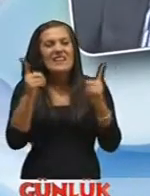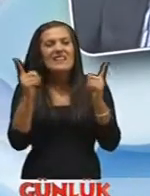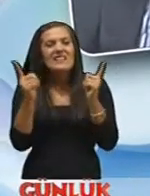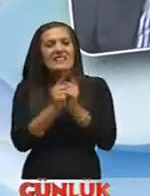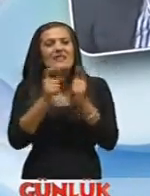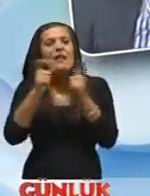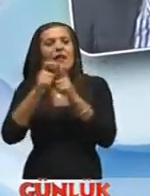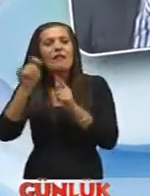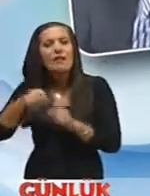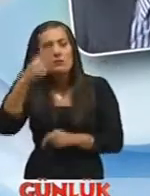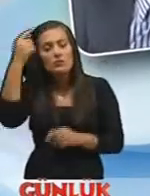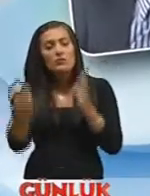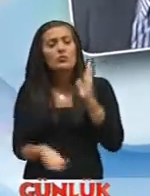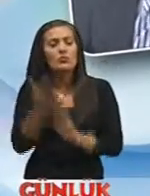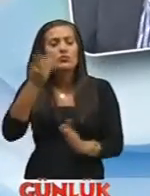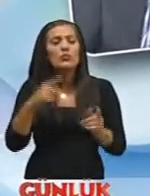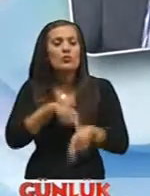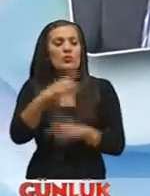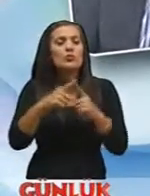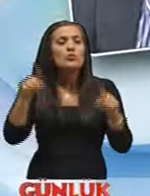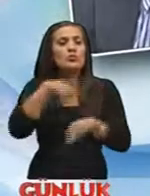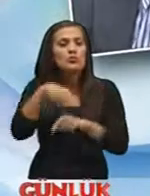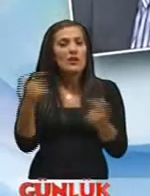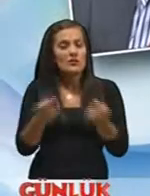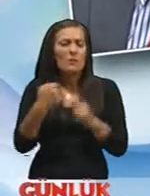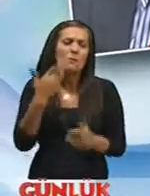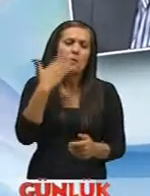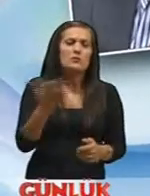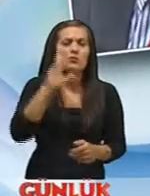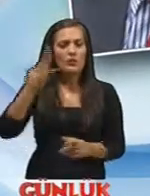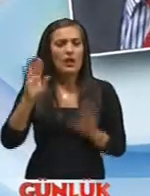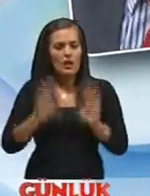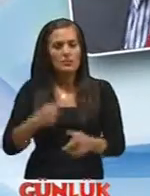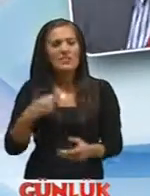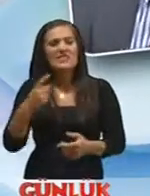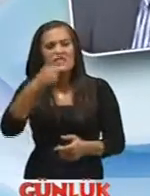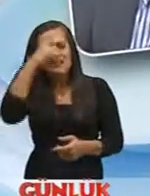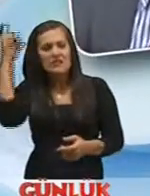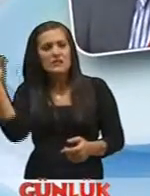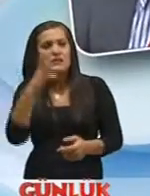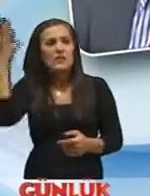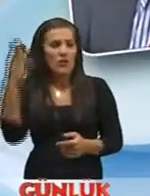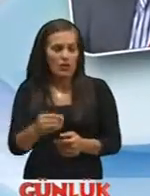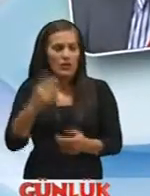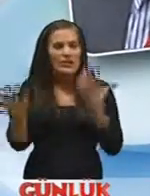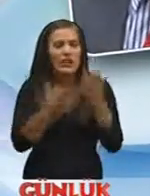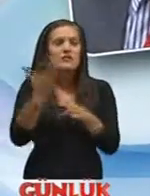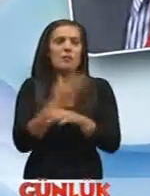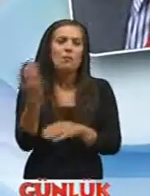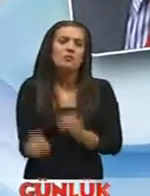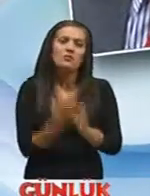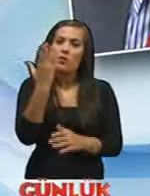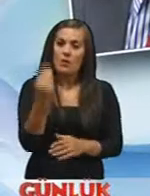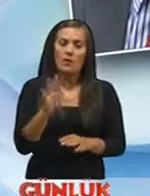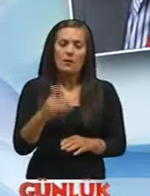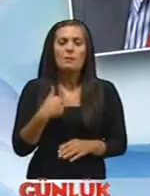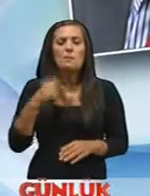yapma şansı yüksektir çünkü uzun süre çalışır, belki de uyuyakaldıysak ısınıp yangına sebeb verme imkanı artıyor bana